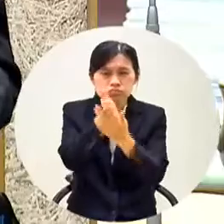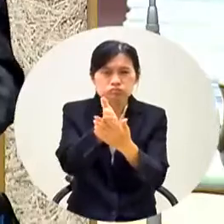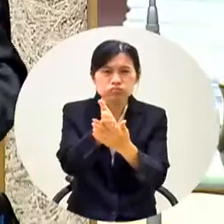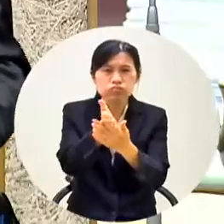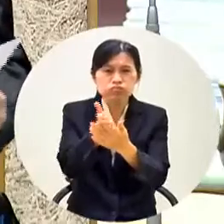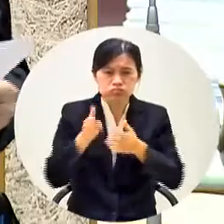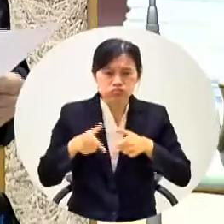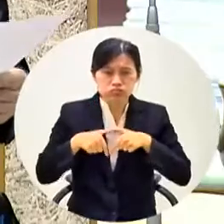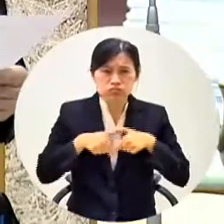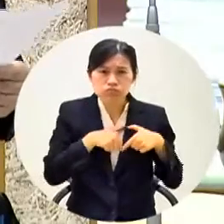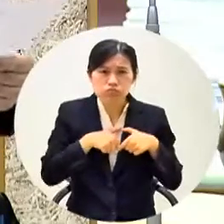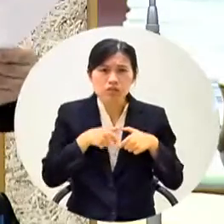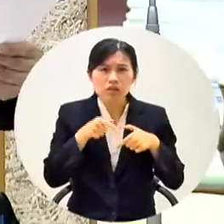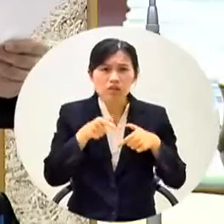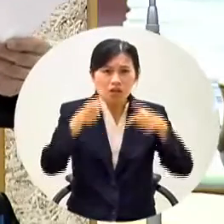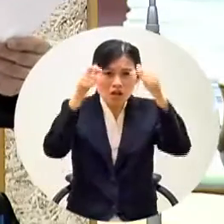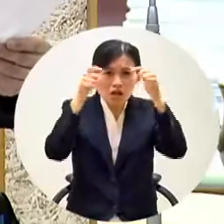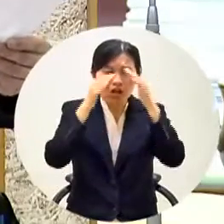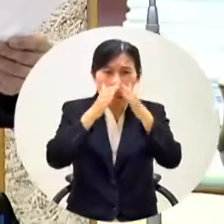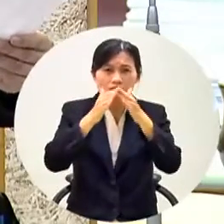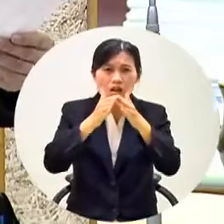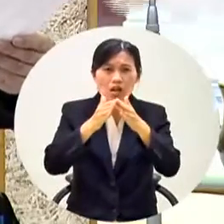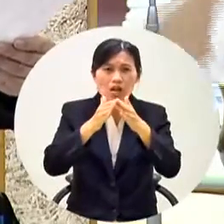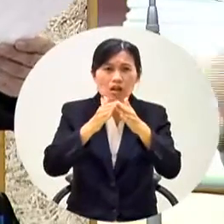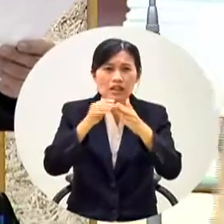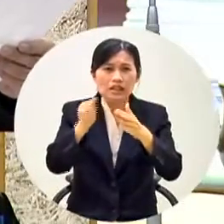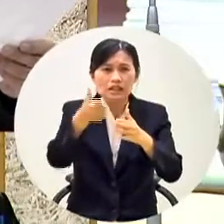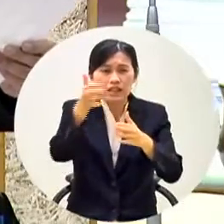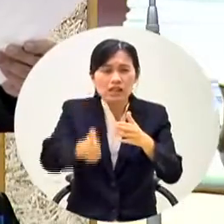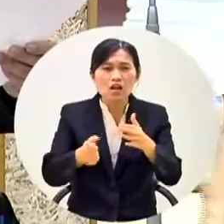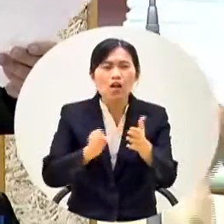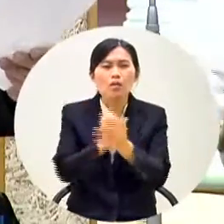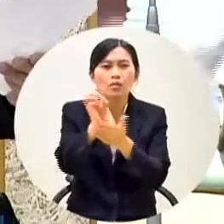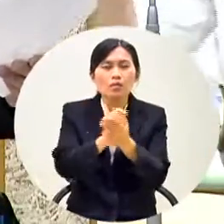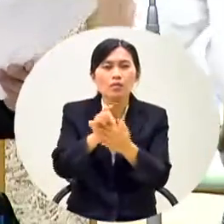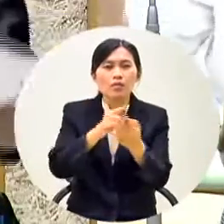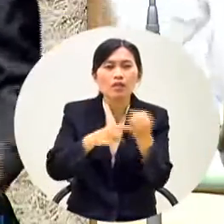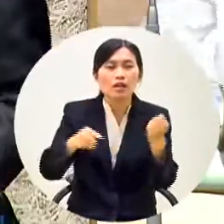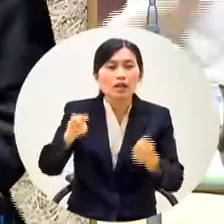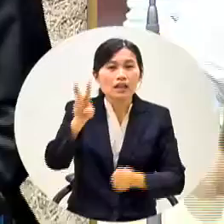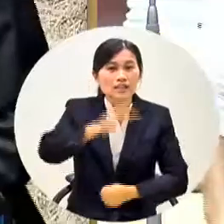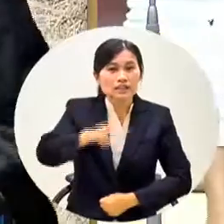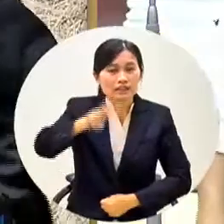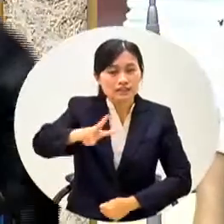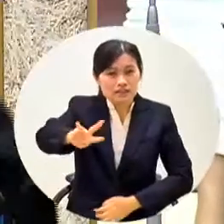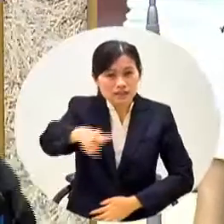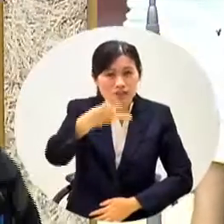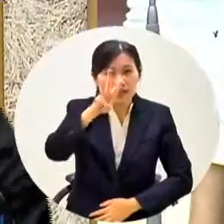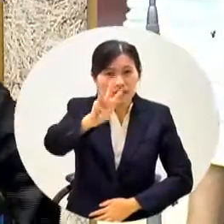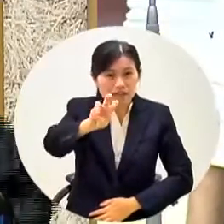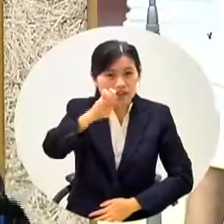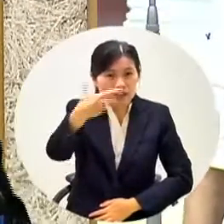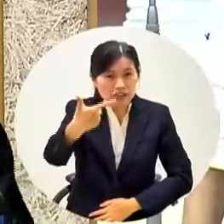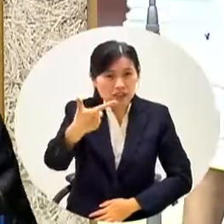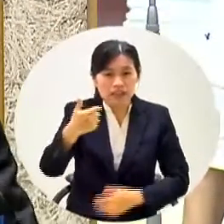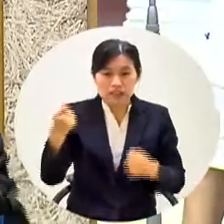偏談的你是高雄市幾台我跟你報告兩千三百三十六台好那兩次呢